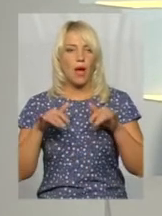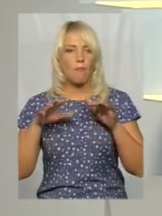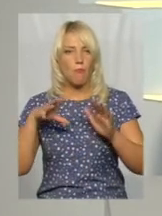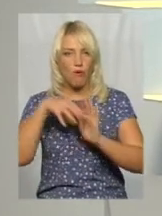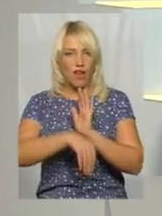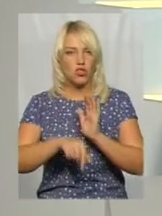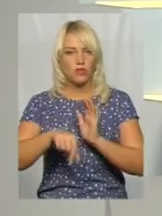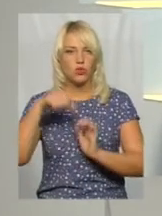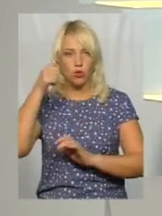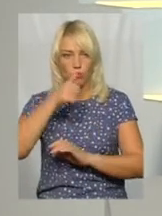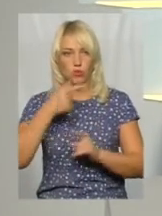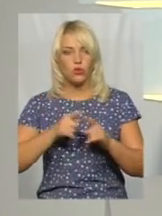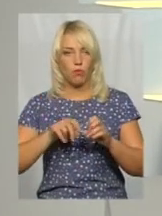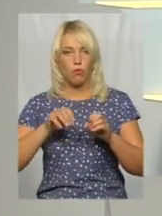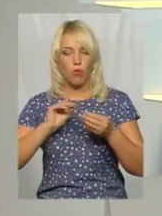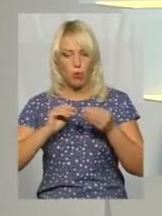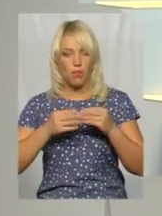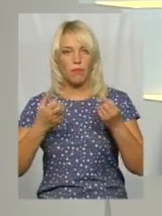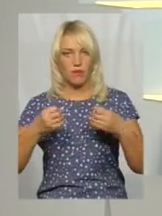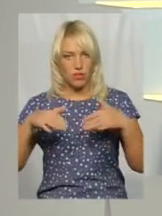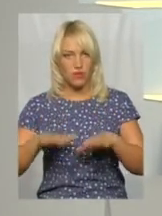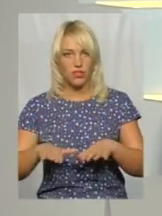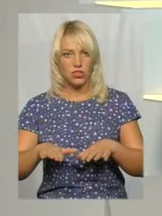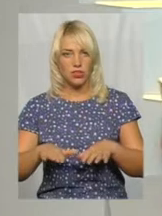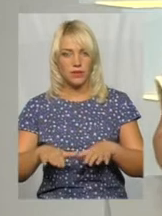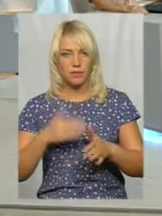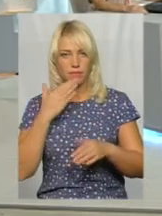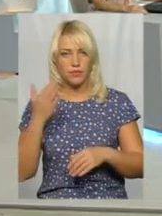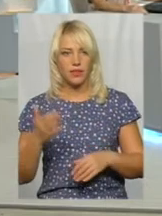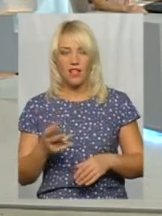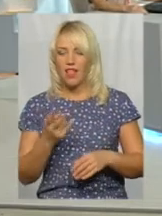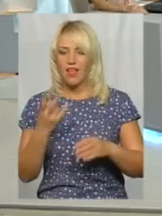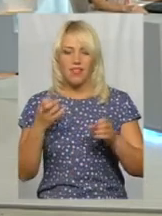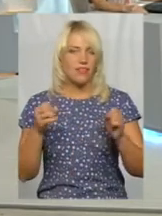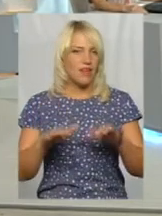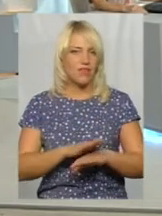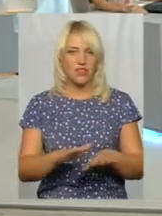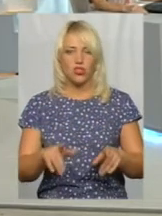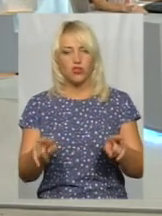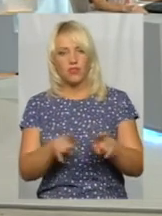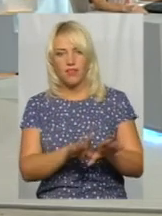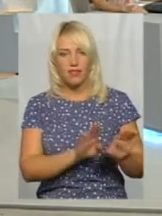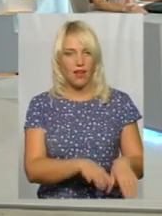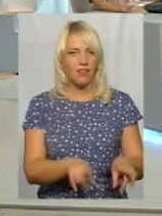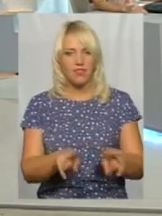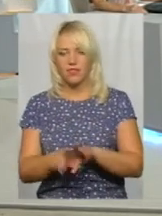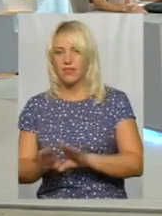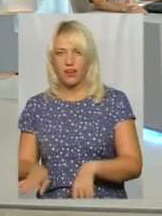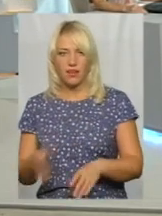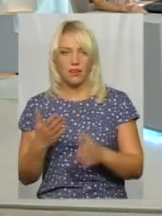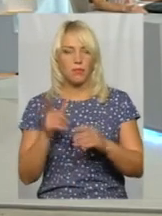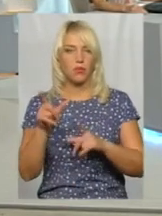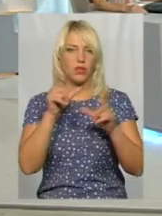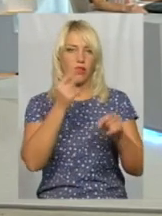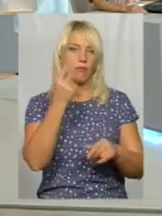не знімає, не вирішує? Не вирішує ні так, ні так. Чому? Тому що, якщо б не поїхали у першу школу